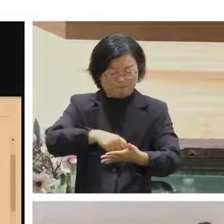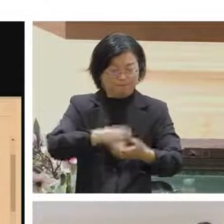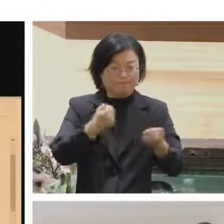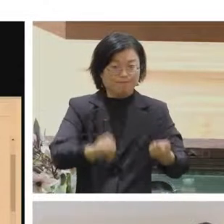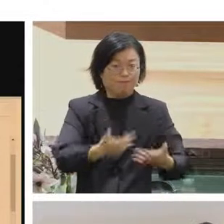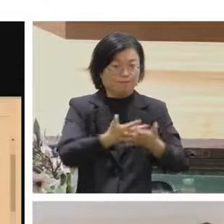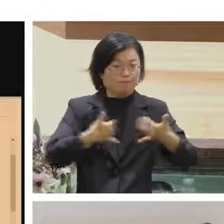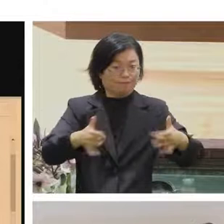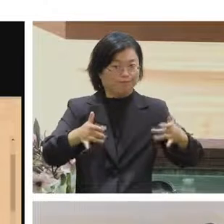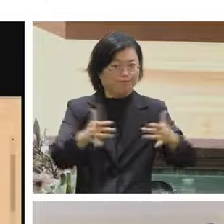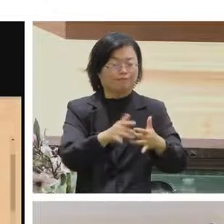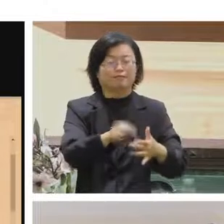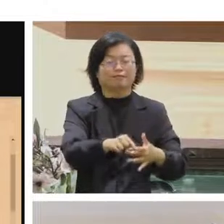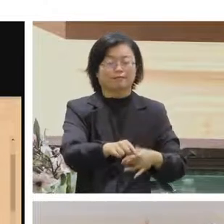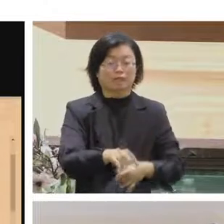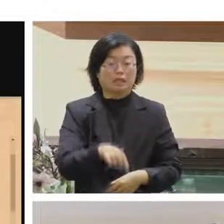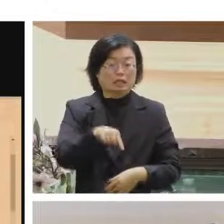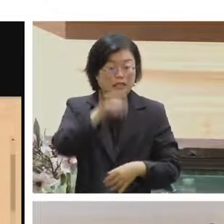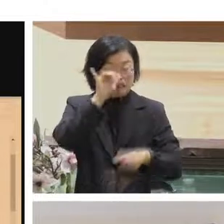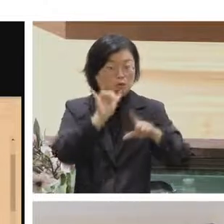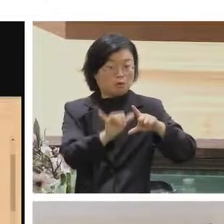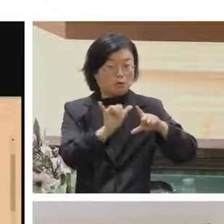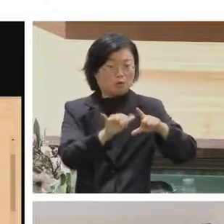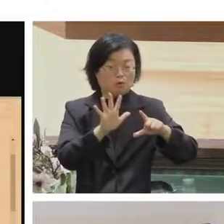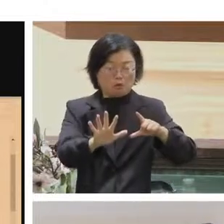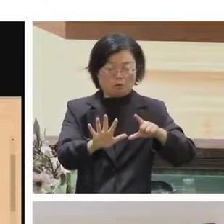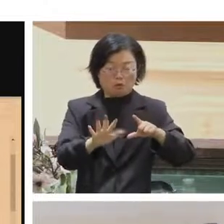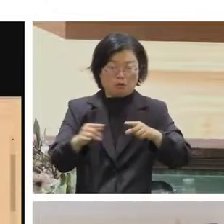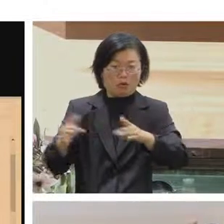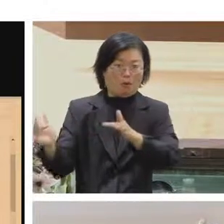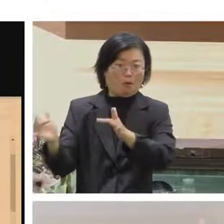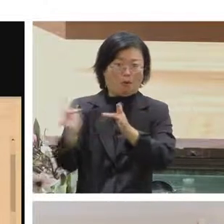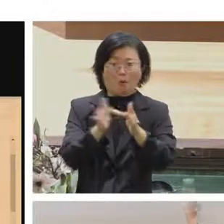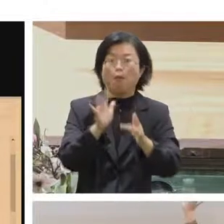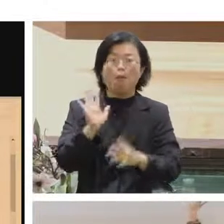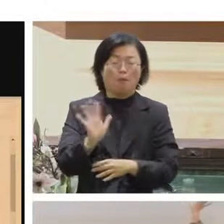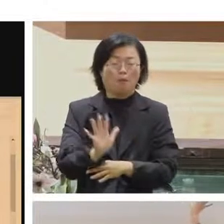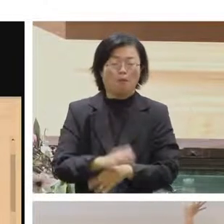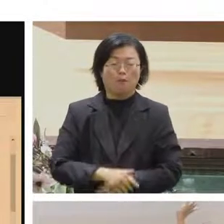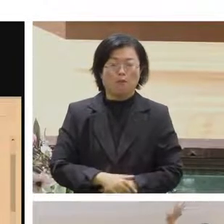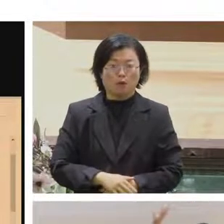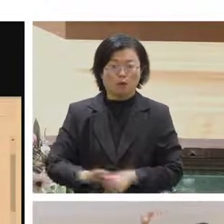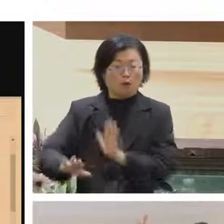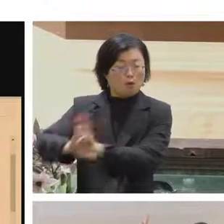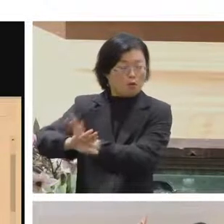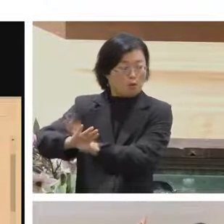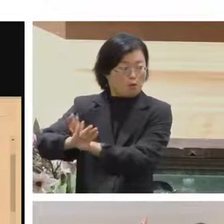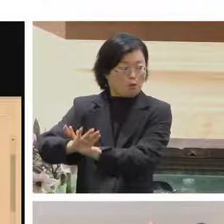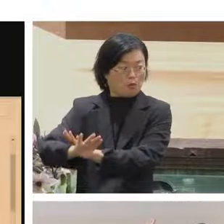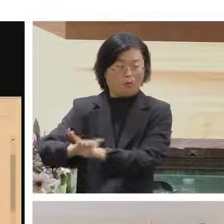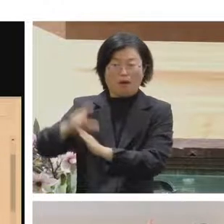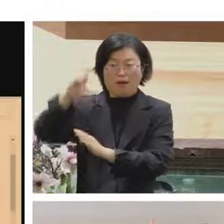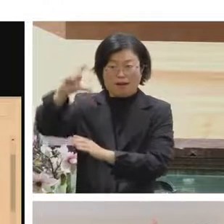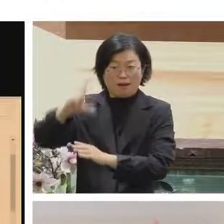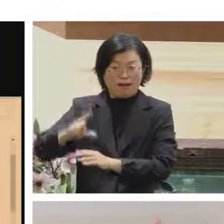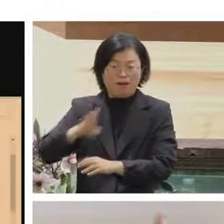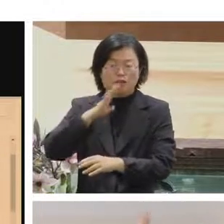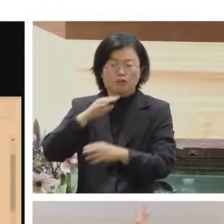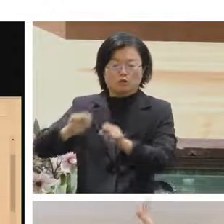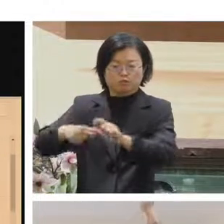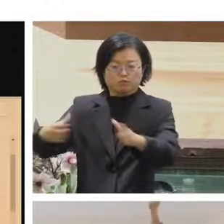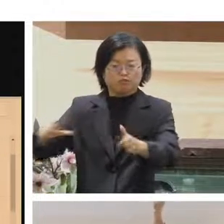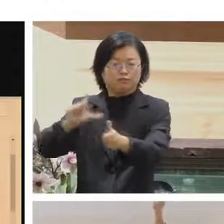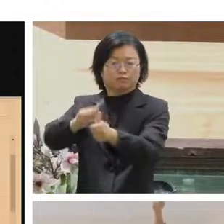我們有YouTube的直播連結可以直接嵌入在裡面那右邊一個一個的就是不同的提案跟專案